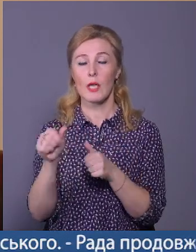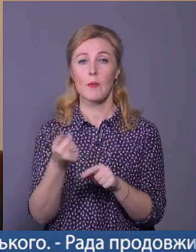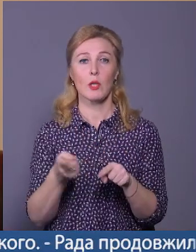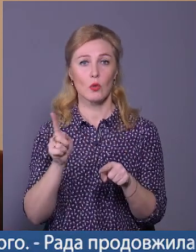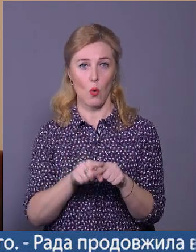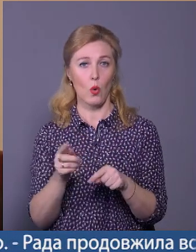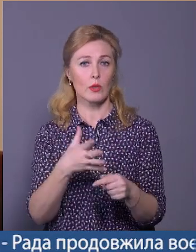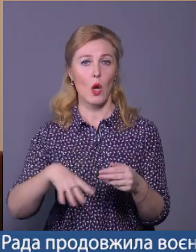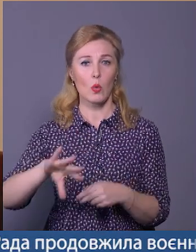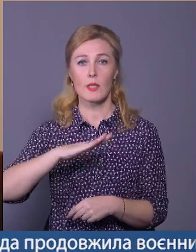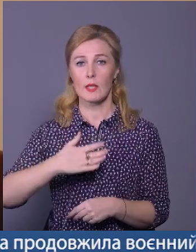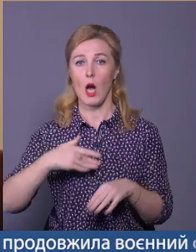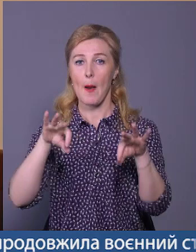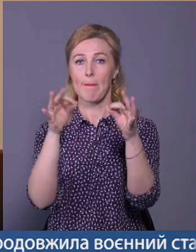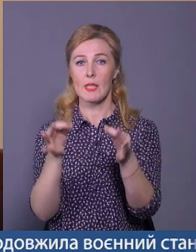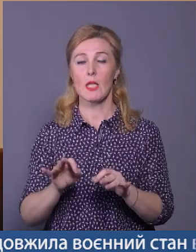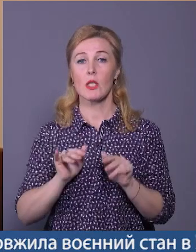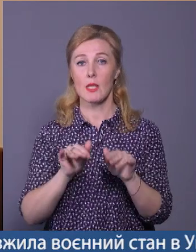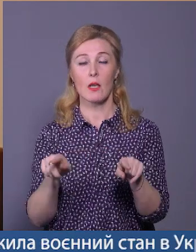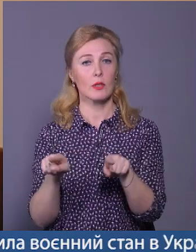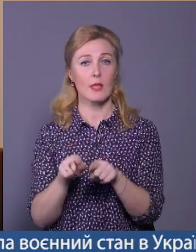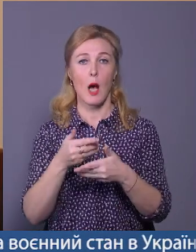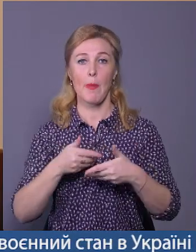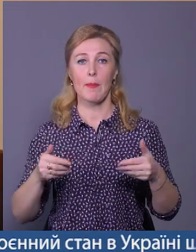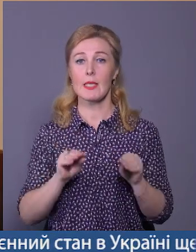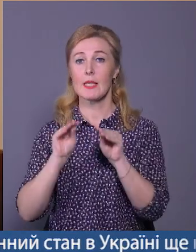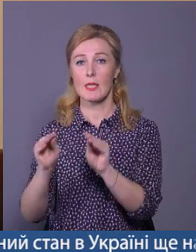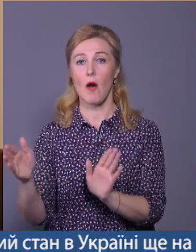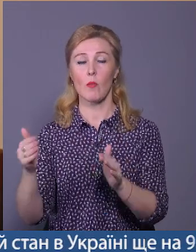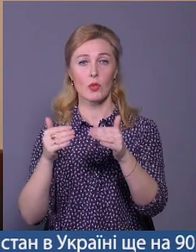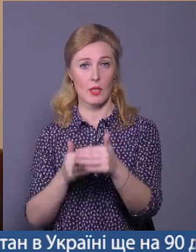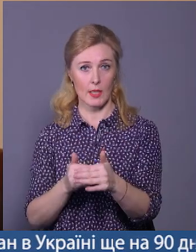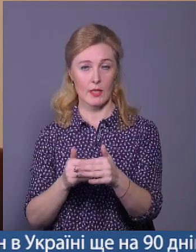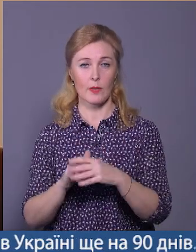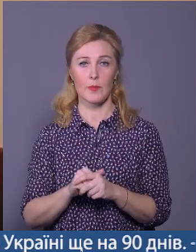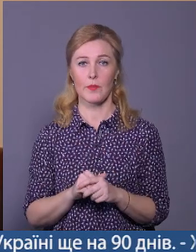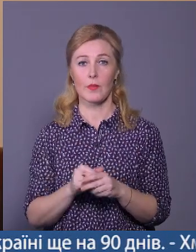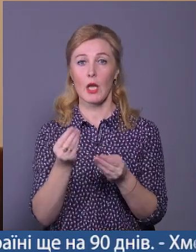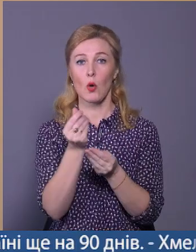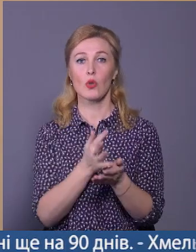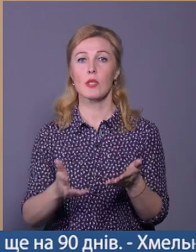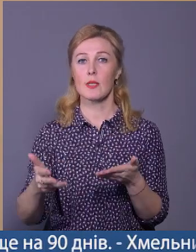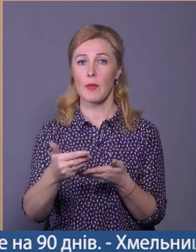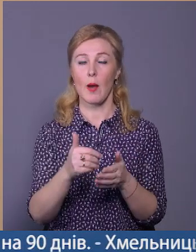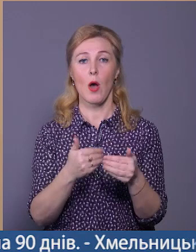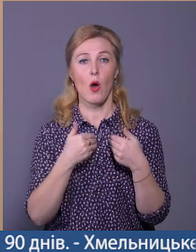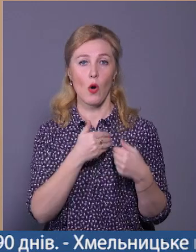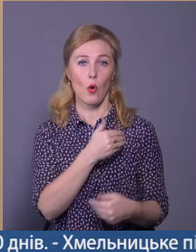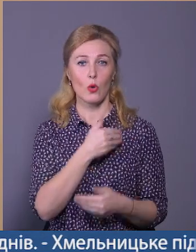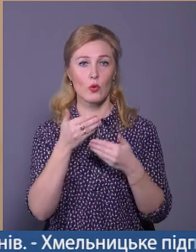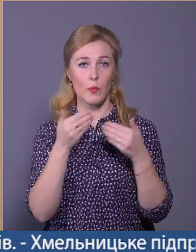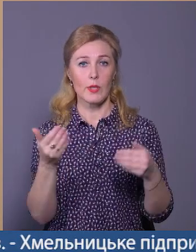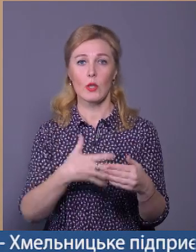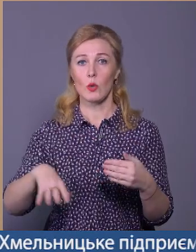на усіх наших мистецьких заходах так само ми ставимо ці скриньки і збираємо кошти. Хочу подякувати усім